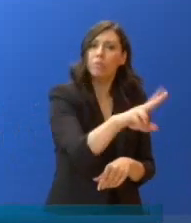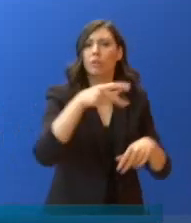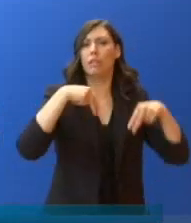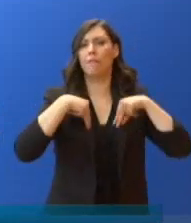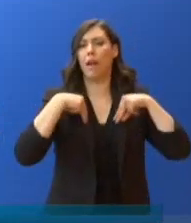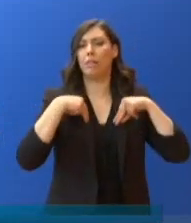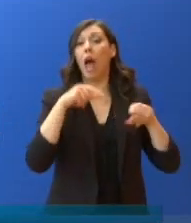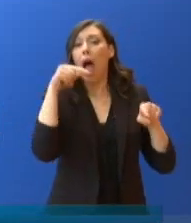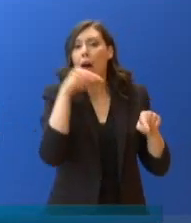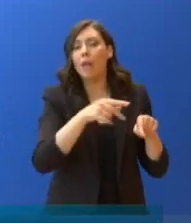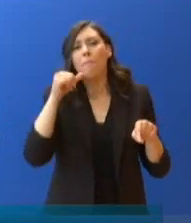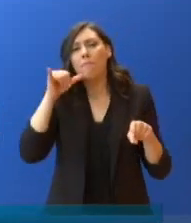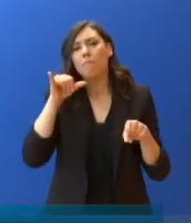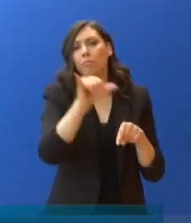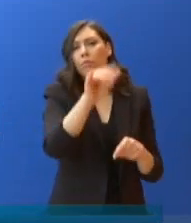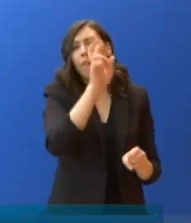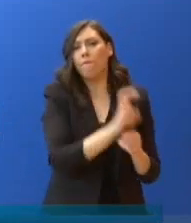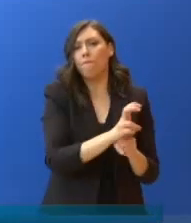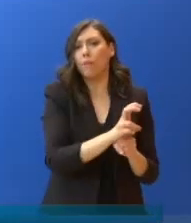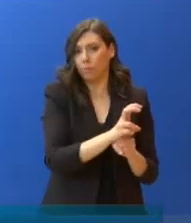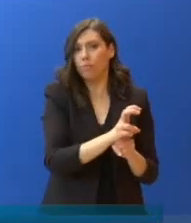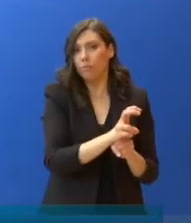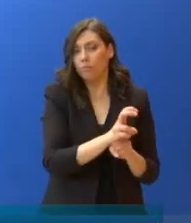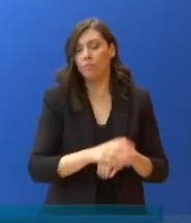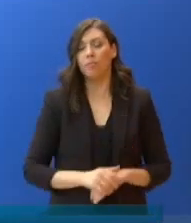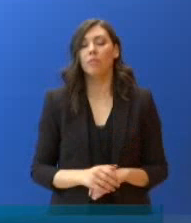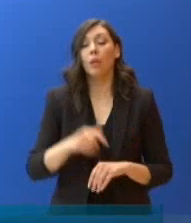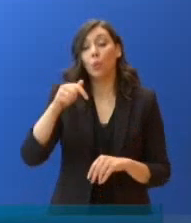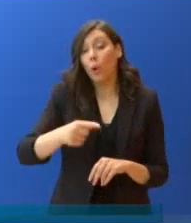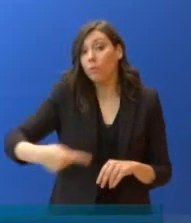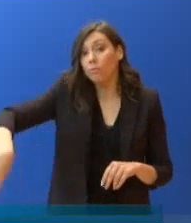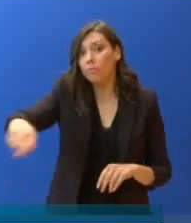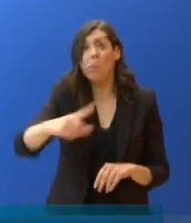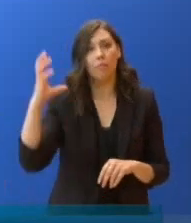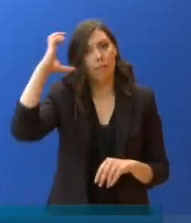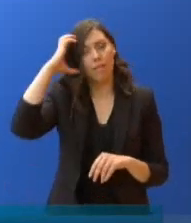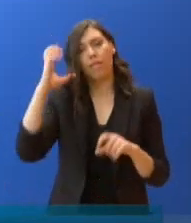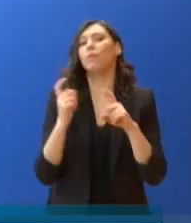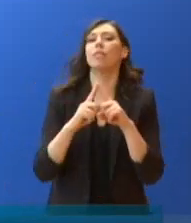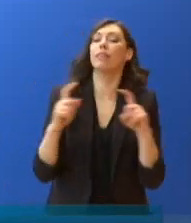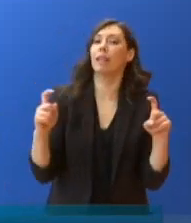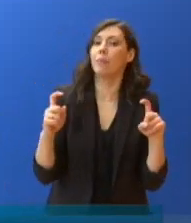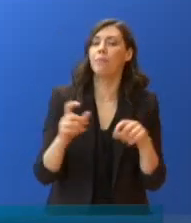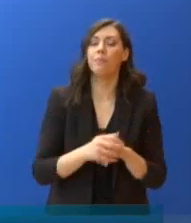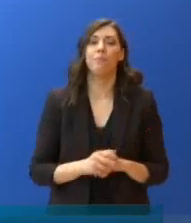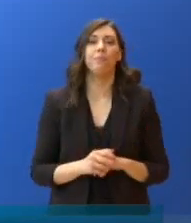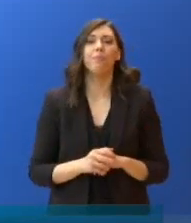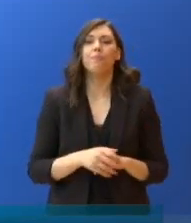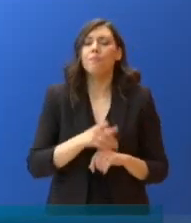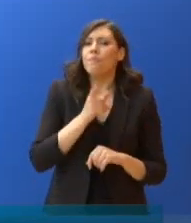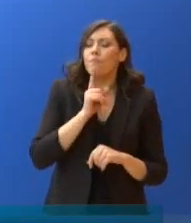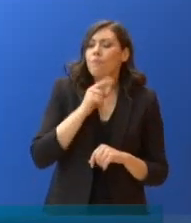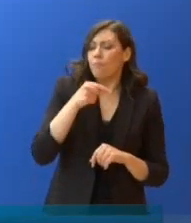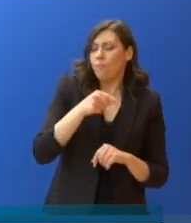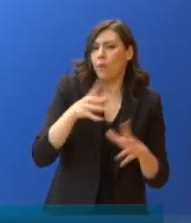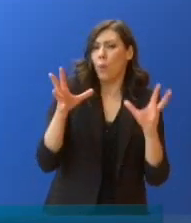πάντα. Θυμίζω εδώ, ανοίγοντας μια παρένθεση αν επιτρεπεί, ότι τέτοια χρήματα, όπως τα διαθέσιμα